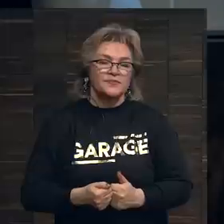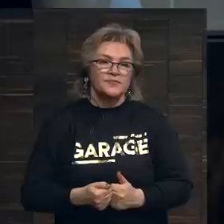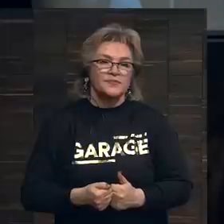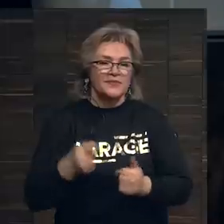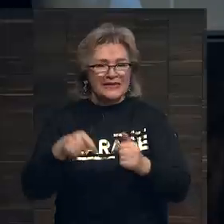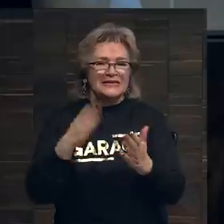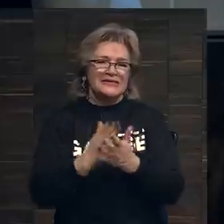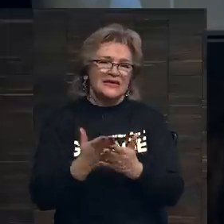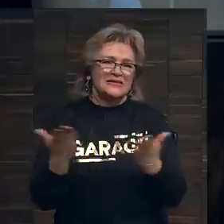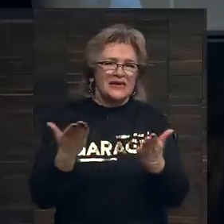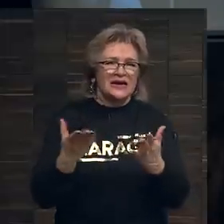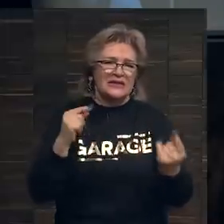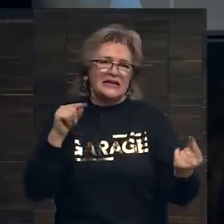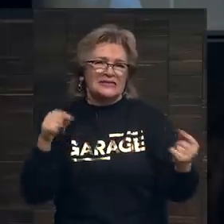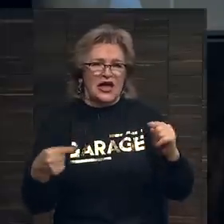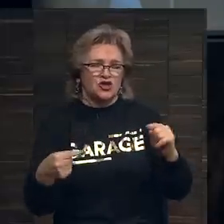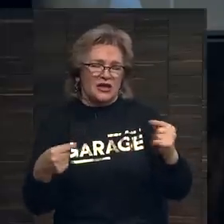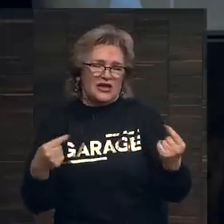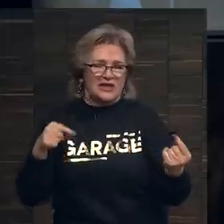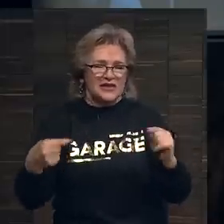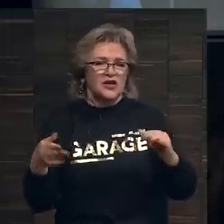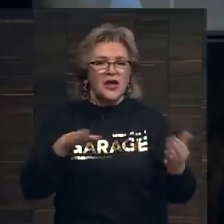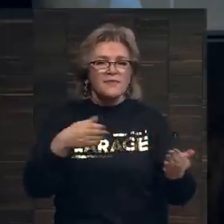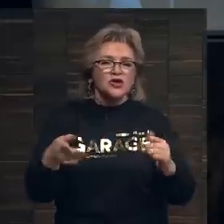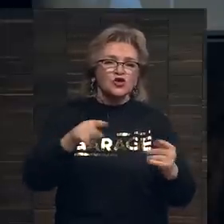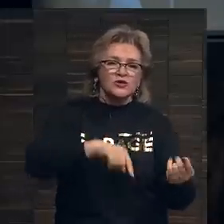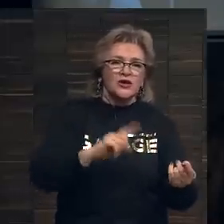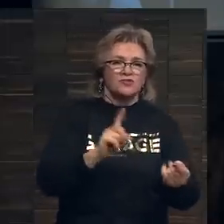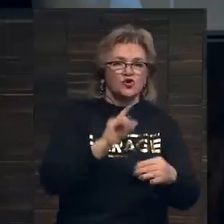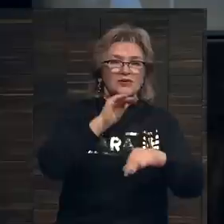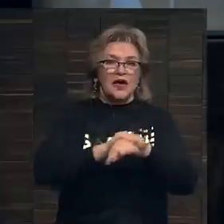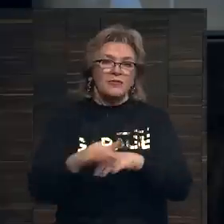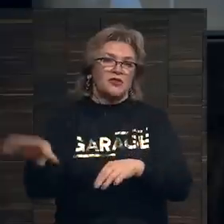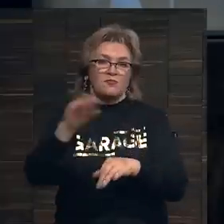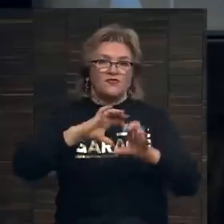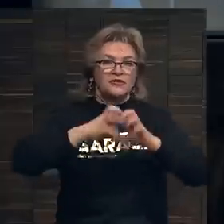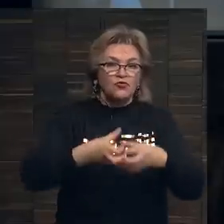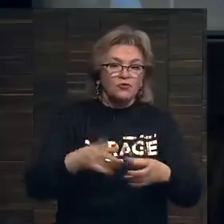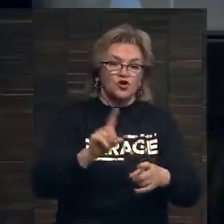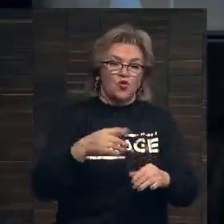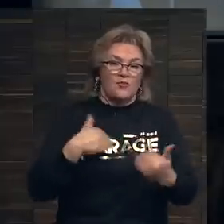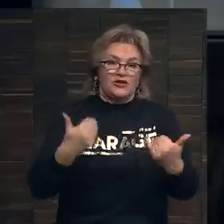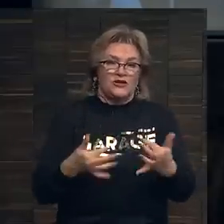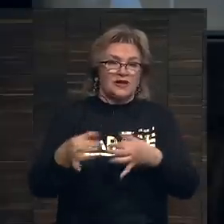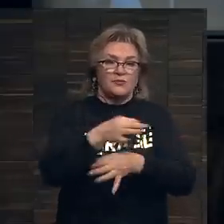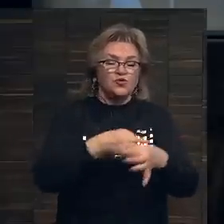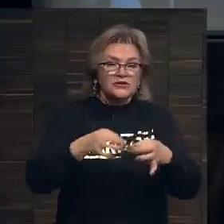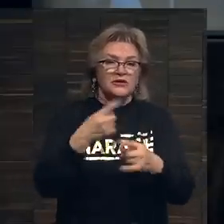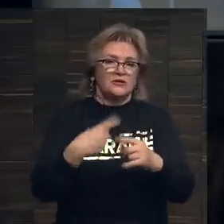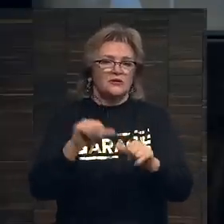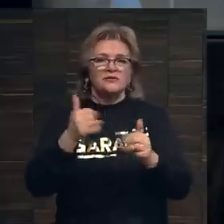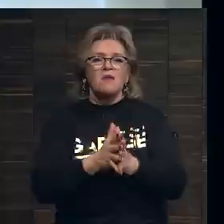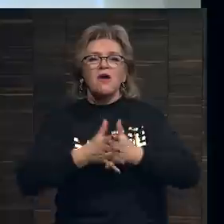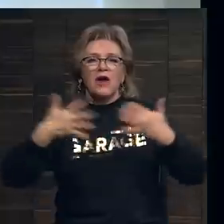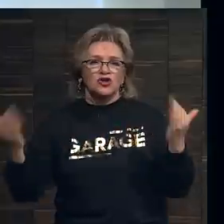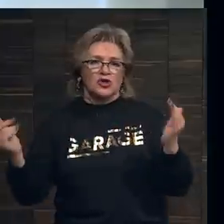Здесь есть некоторые искажения между тем, что заметно по всему миру, между тем, что мы сейчас обсудили, это самые